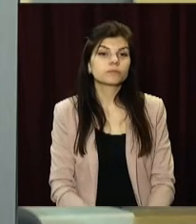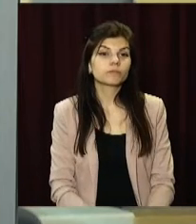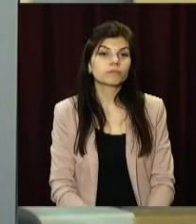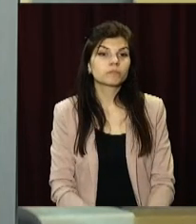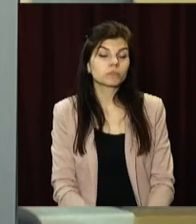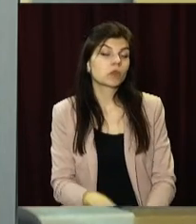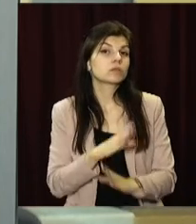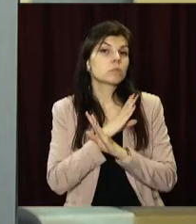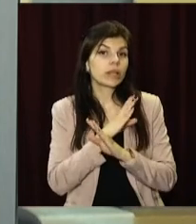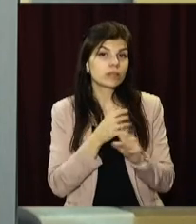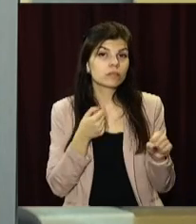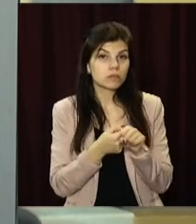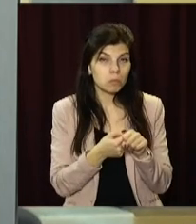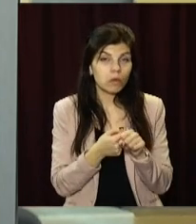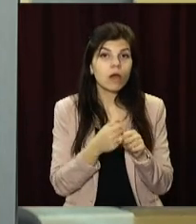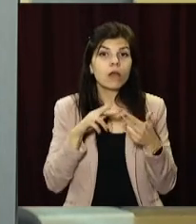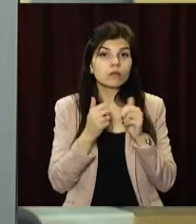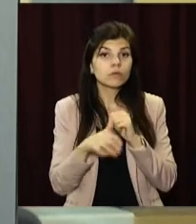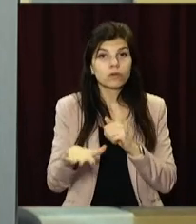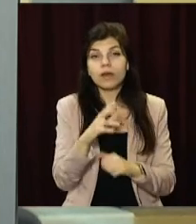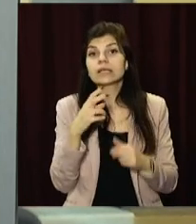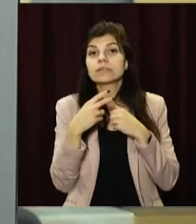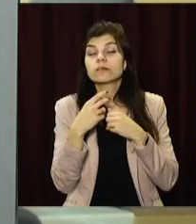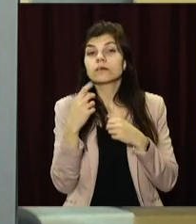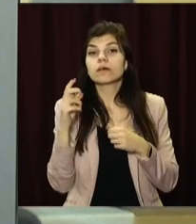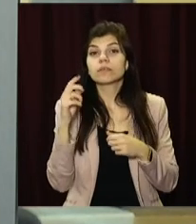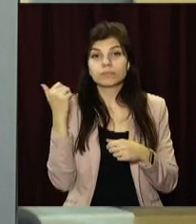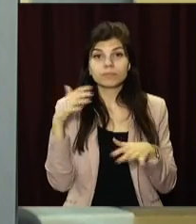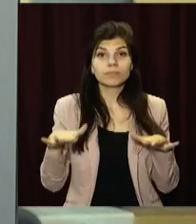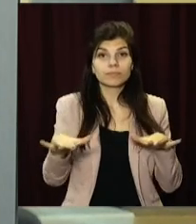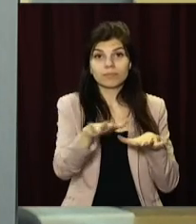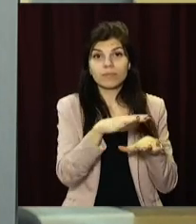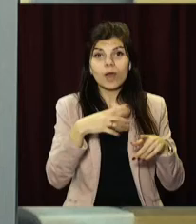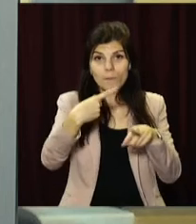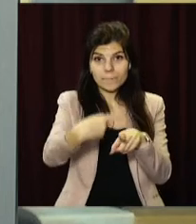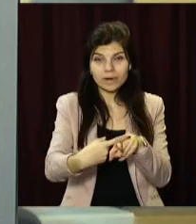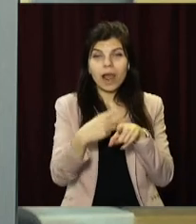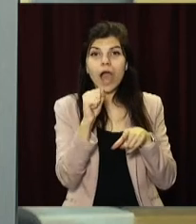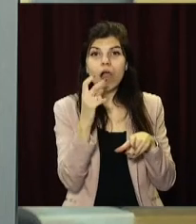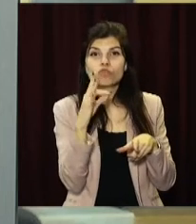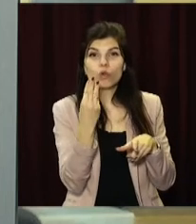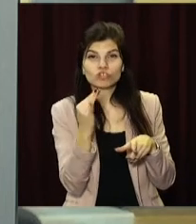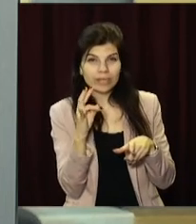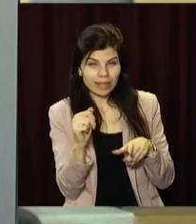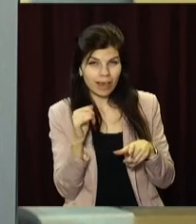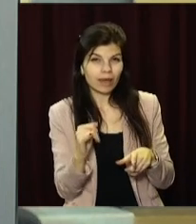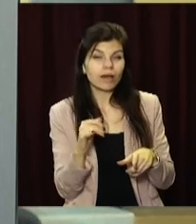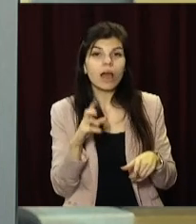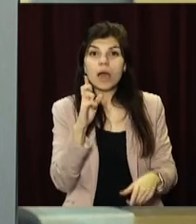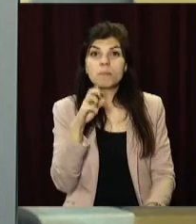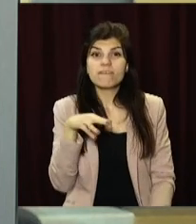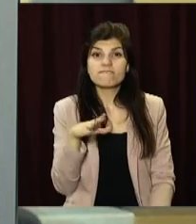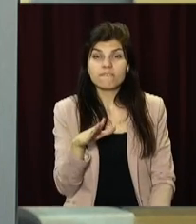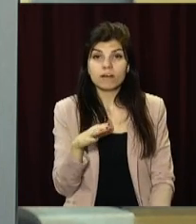Смертельна ДТП у Кам'янському. 18 березня на перехресті проспекту Аношкіна та вулиці Республіканської БМВ